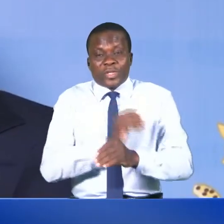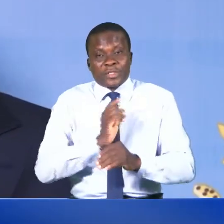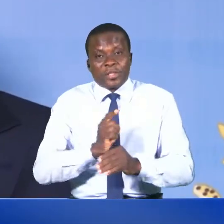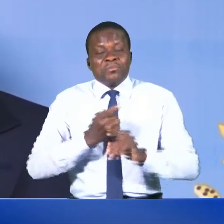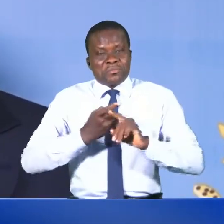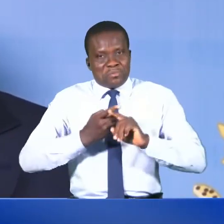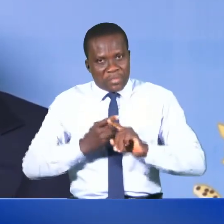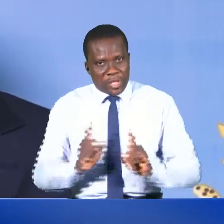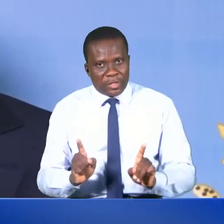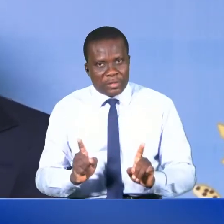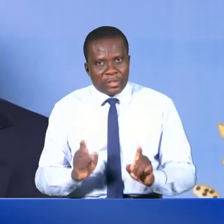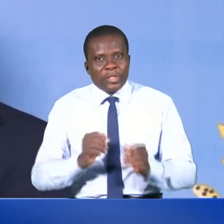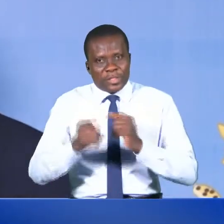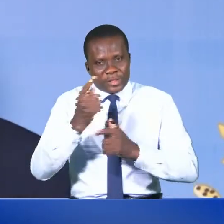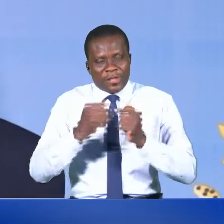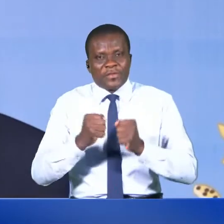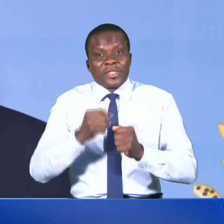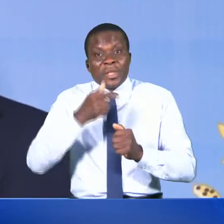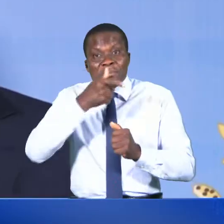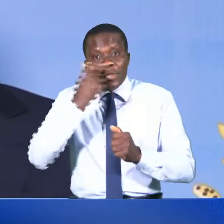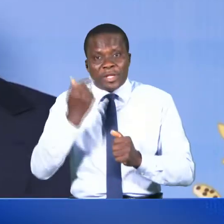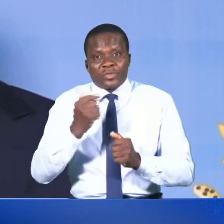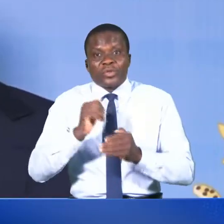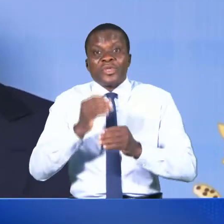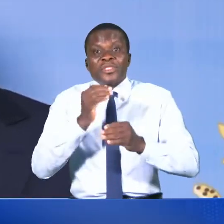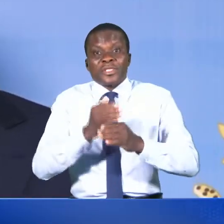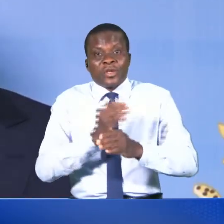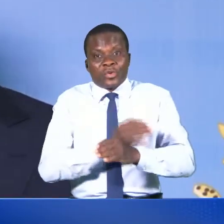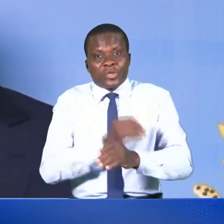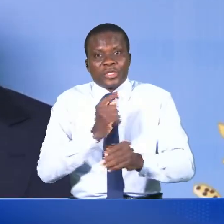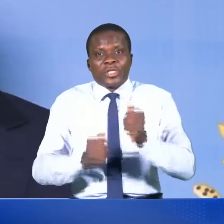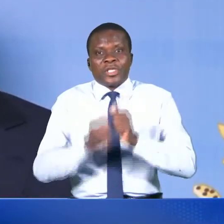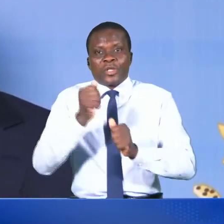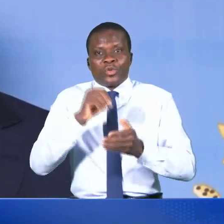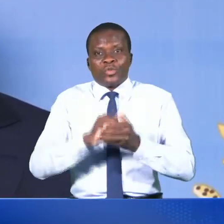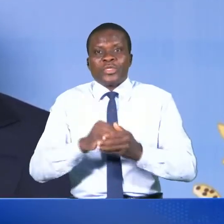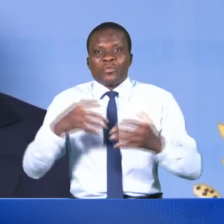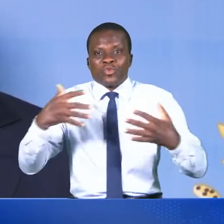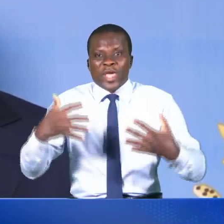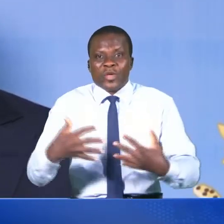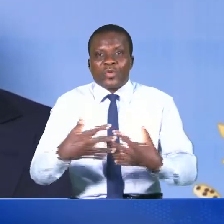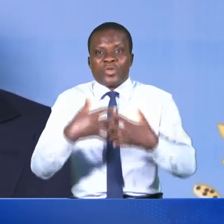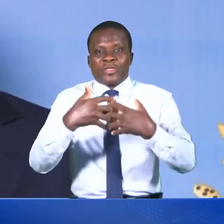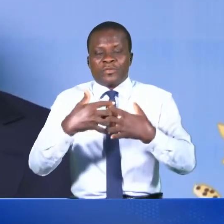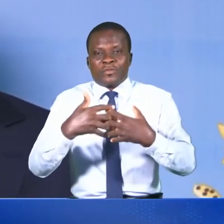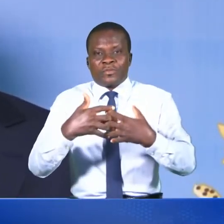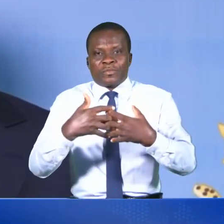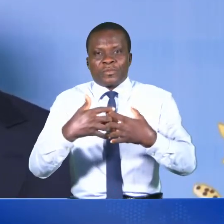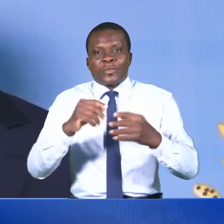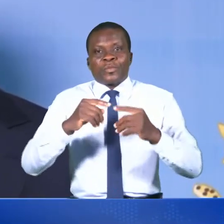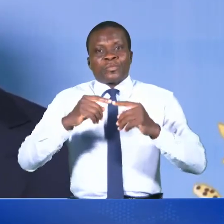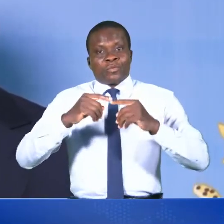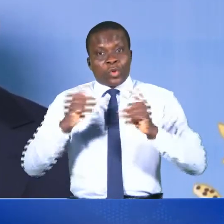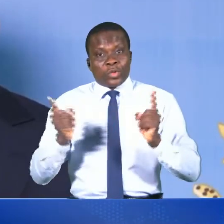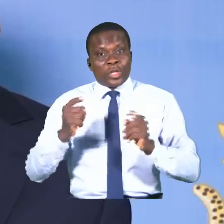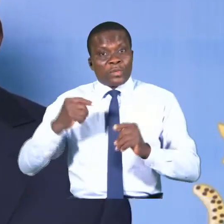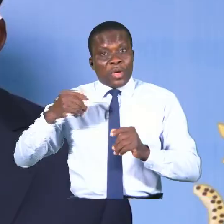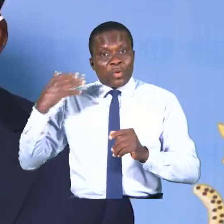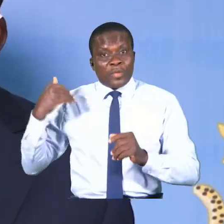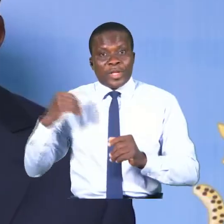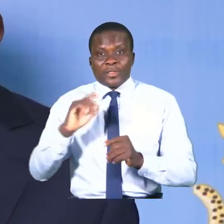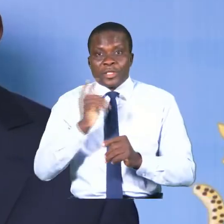Mais ça viendra parce que c'est une croissance qui est de plus en plus inclusive. Contrairement au passé où,